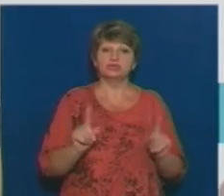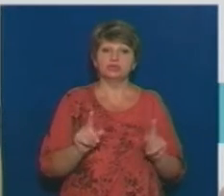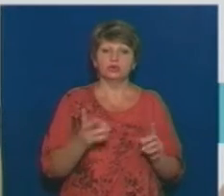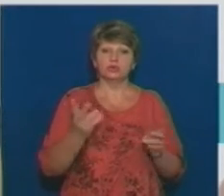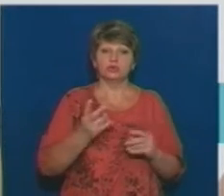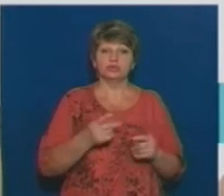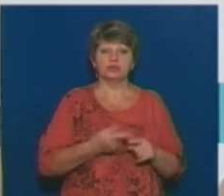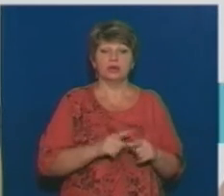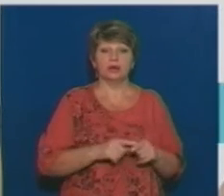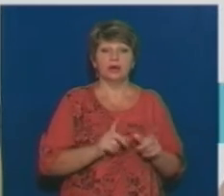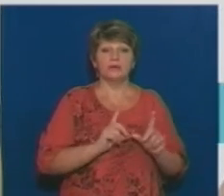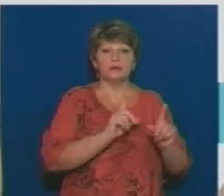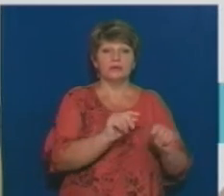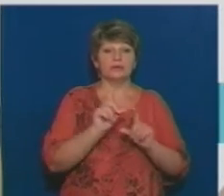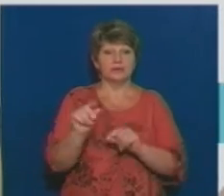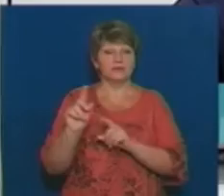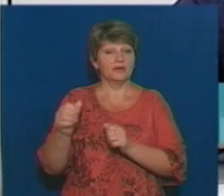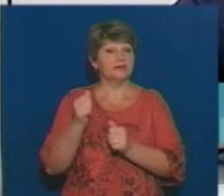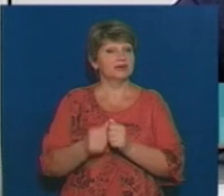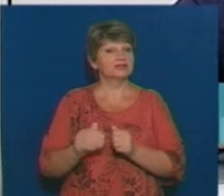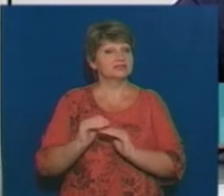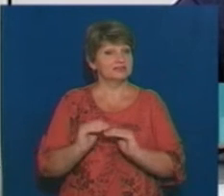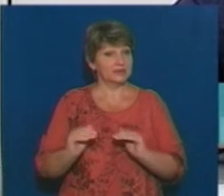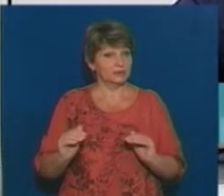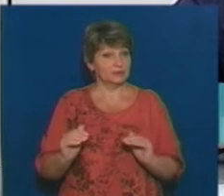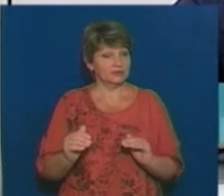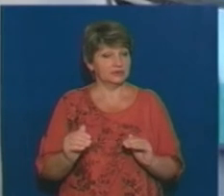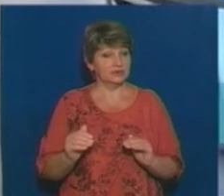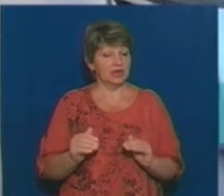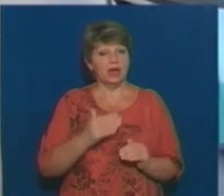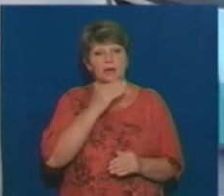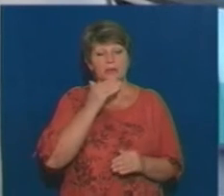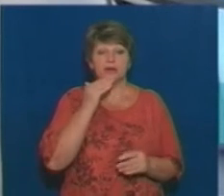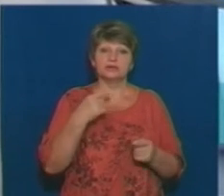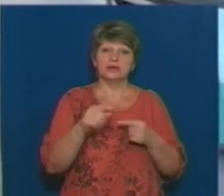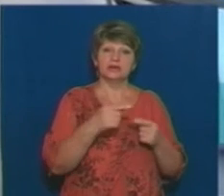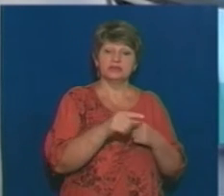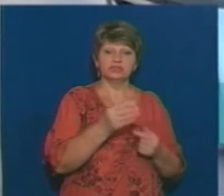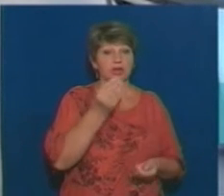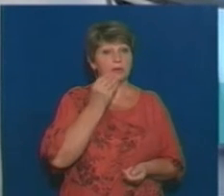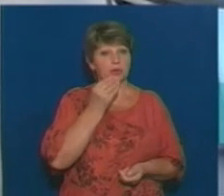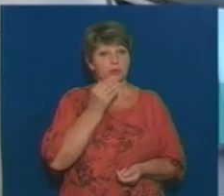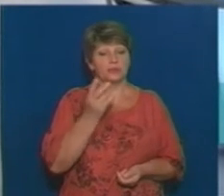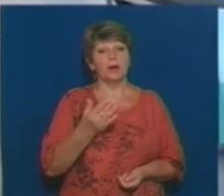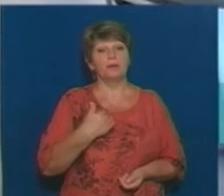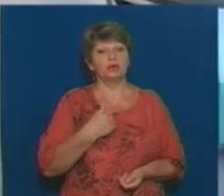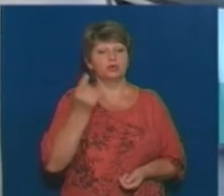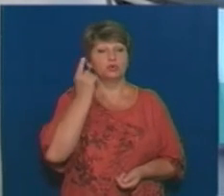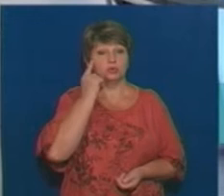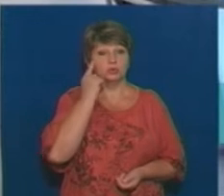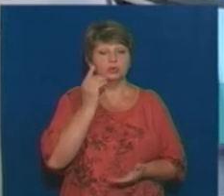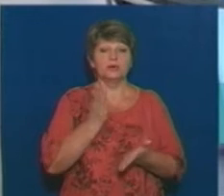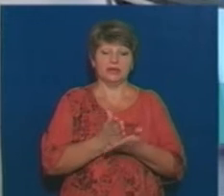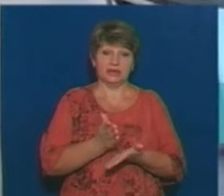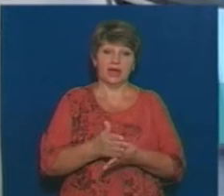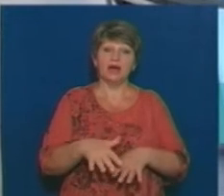обіжджати, завозити в кожний садочок. Ну, і по багатьох інших продуктах, більш-менш, на мою думку, вони є ринковими.